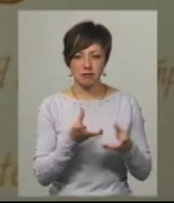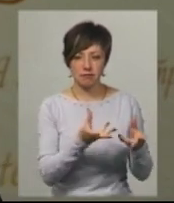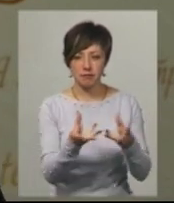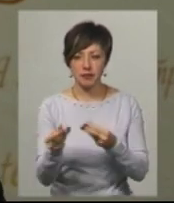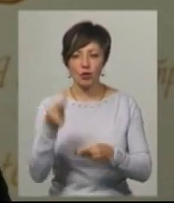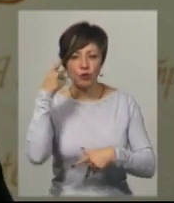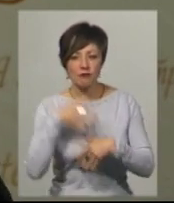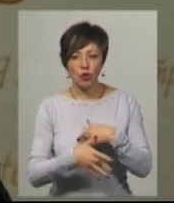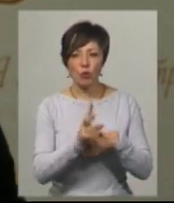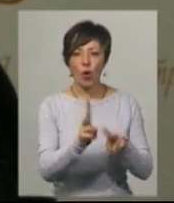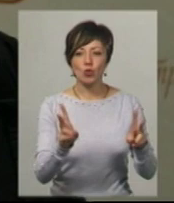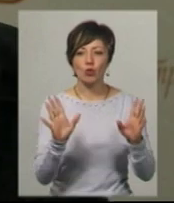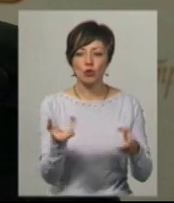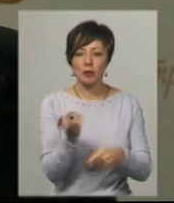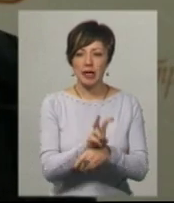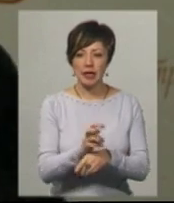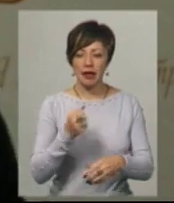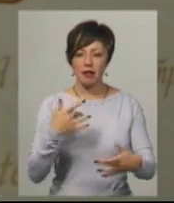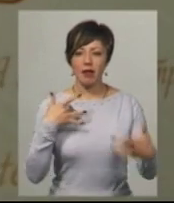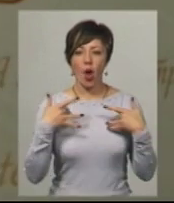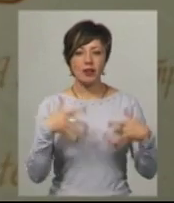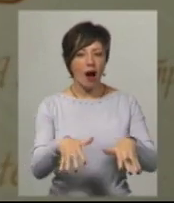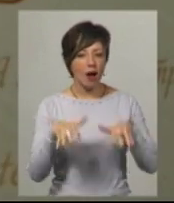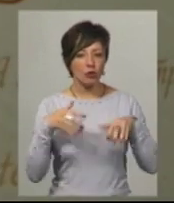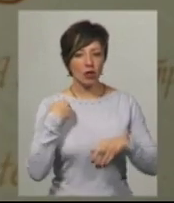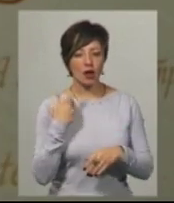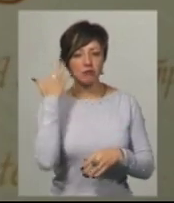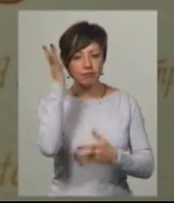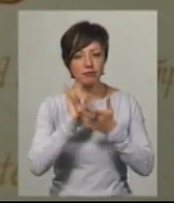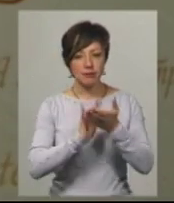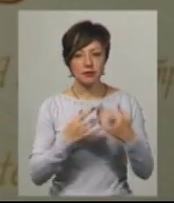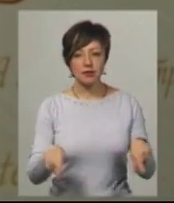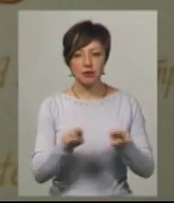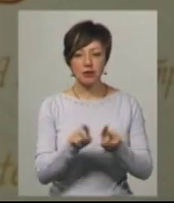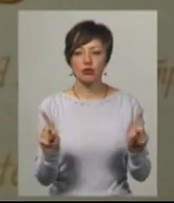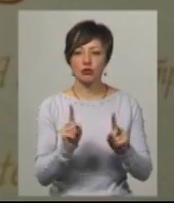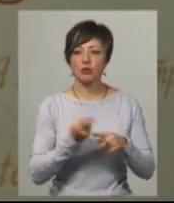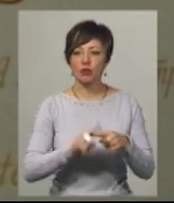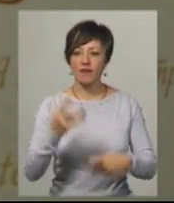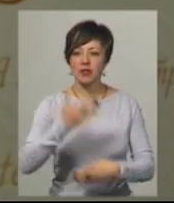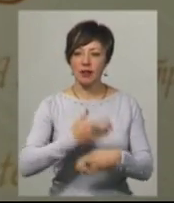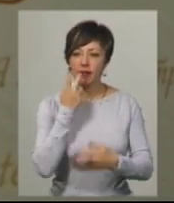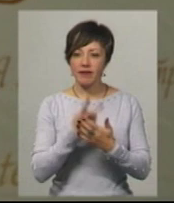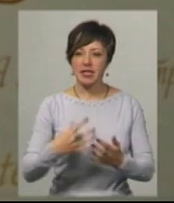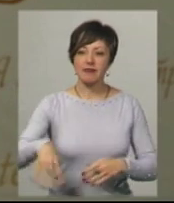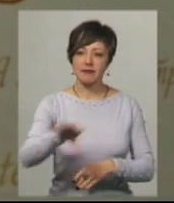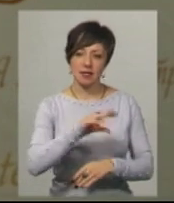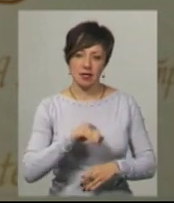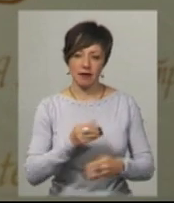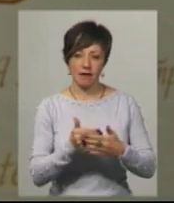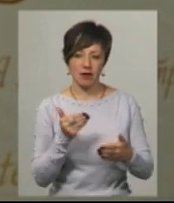усвідомлюючи те, хто буде йти до театру, я мав на меті таку штуку, щоб цю виставу дивилися всі від,